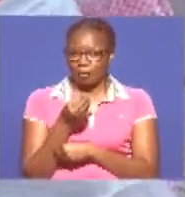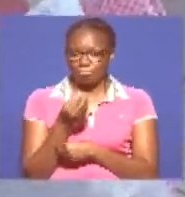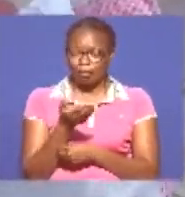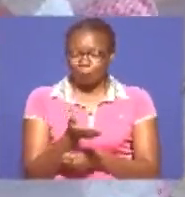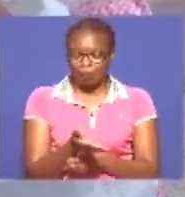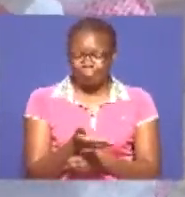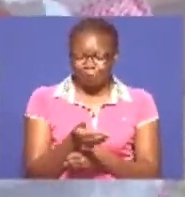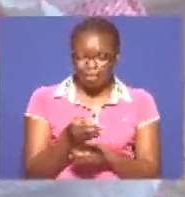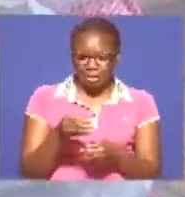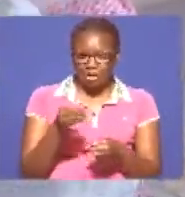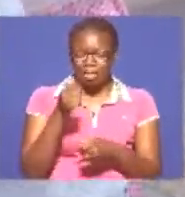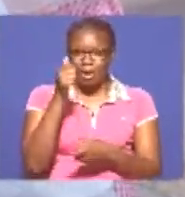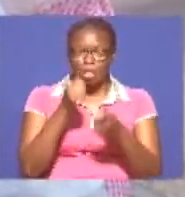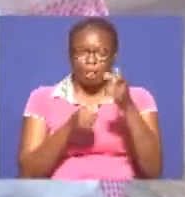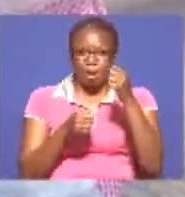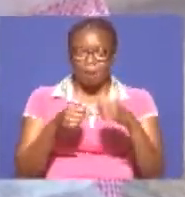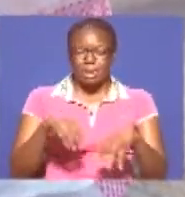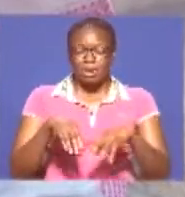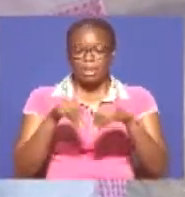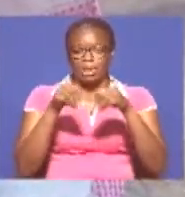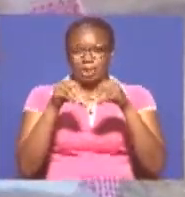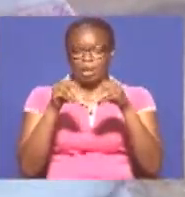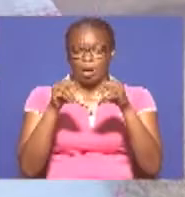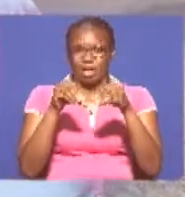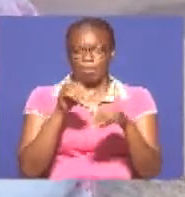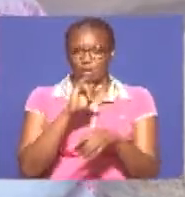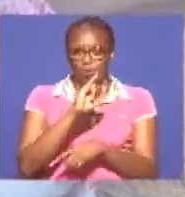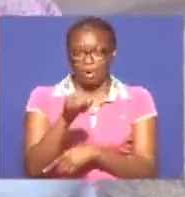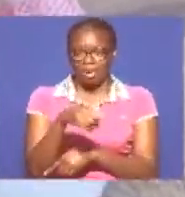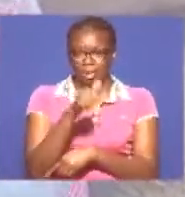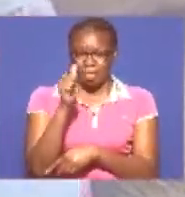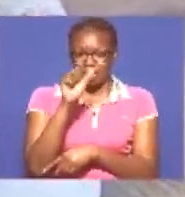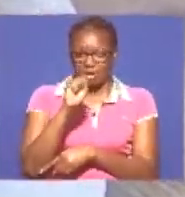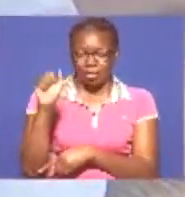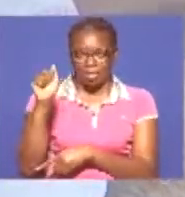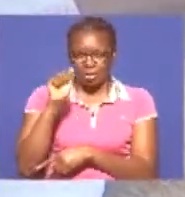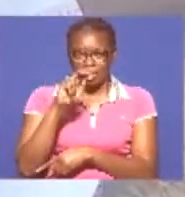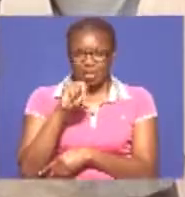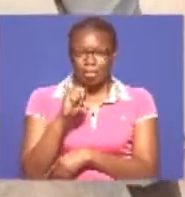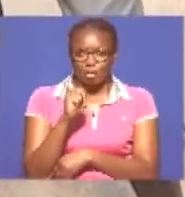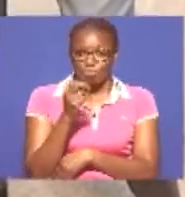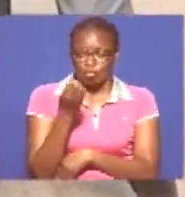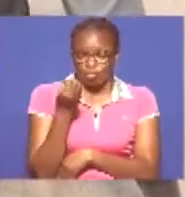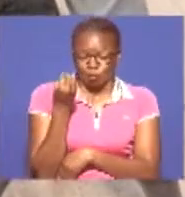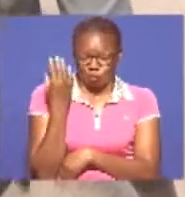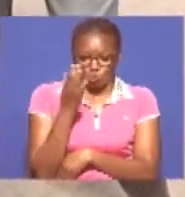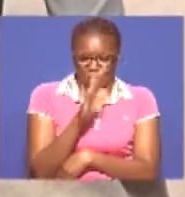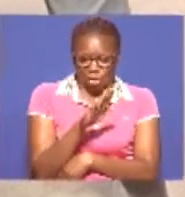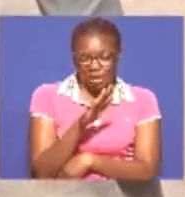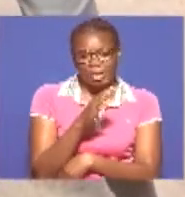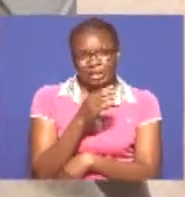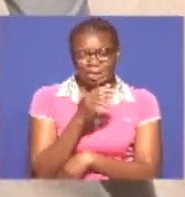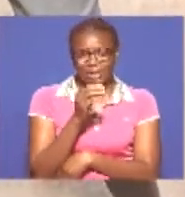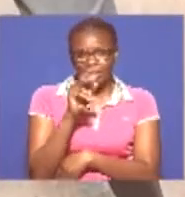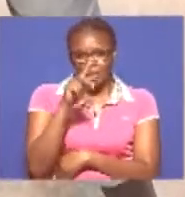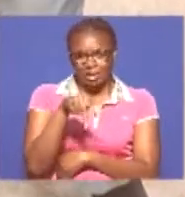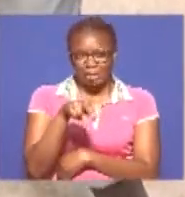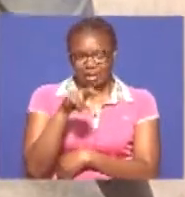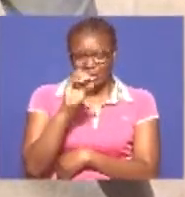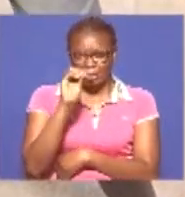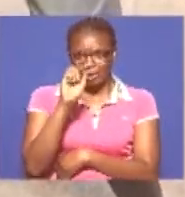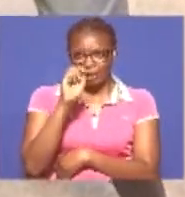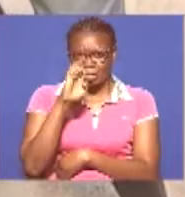Hii, powdered milk, Jason, unatakua ujue hiko na 3% protein